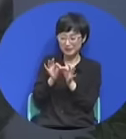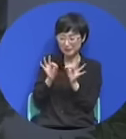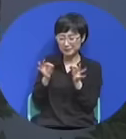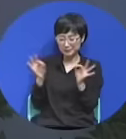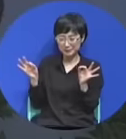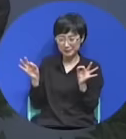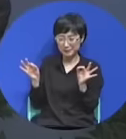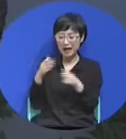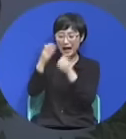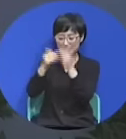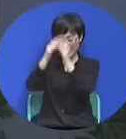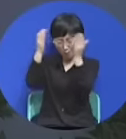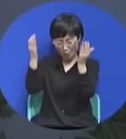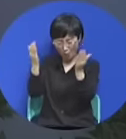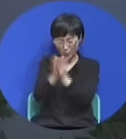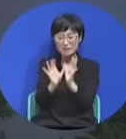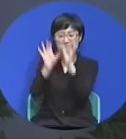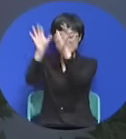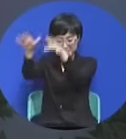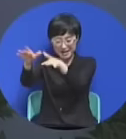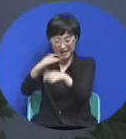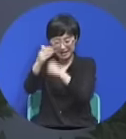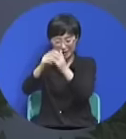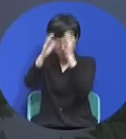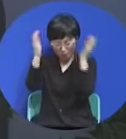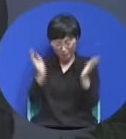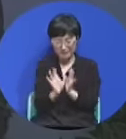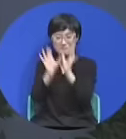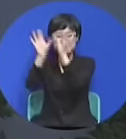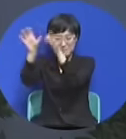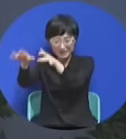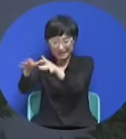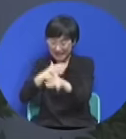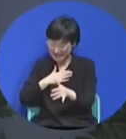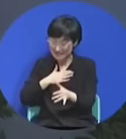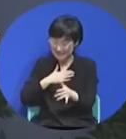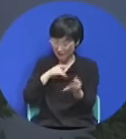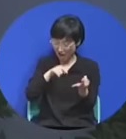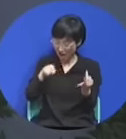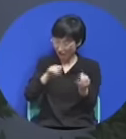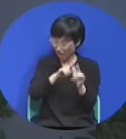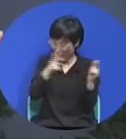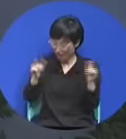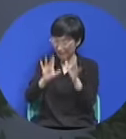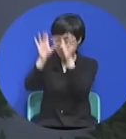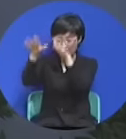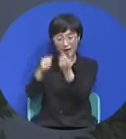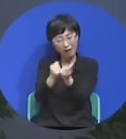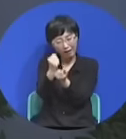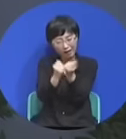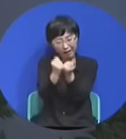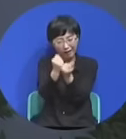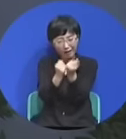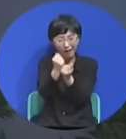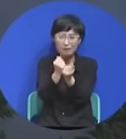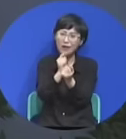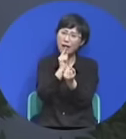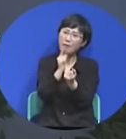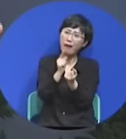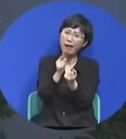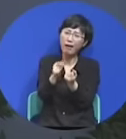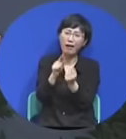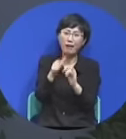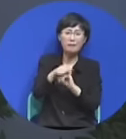하나님께 하나님께 다 그냥 맡기라 그래서 이래 이래 이렇다 이래 설명하는데 이상해 내가